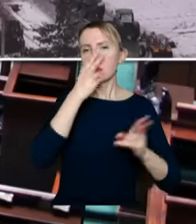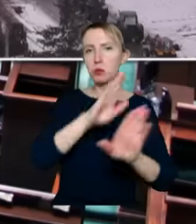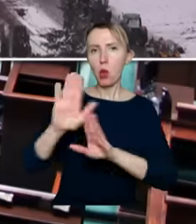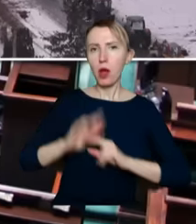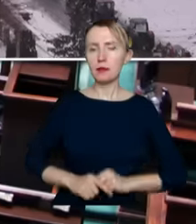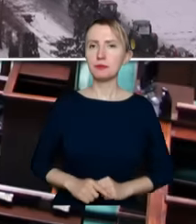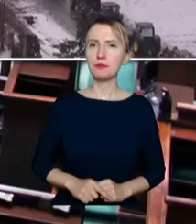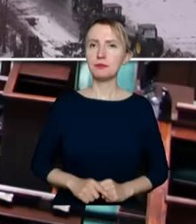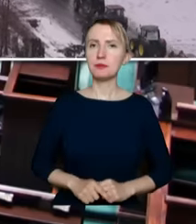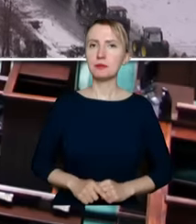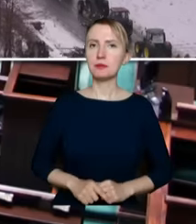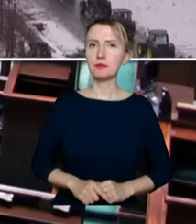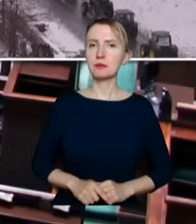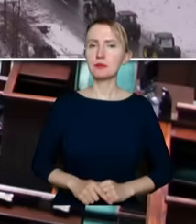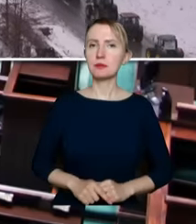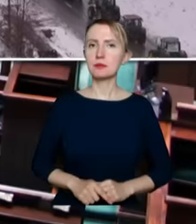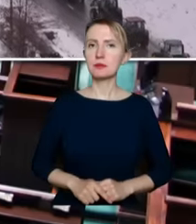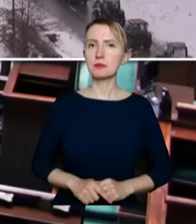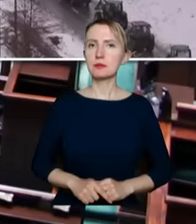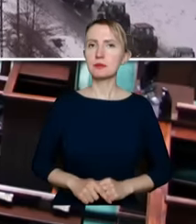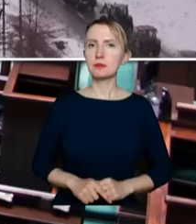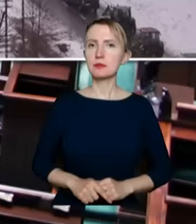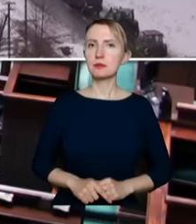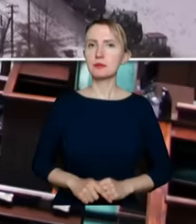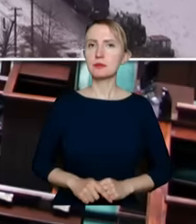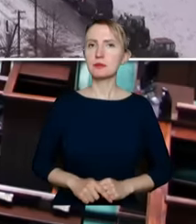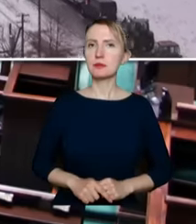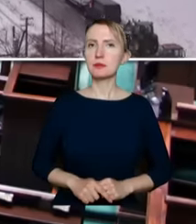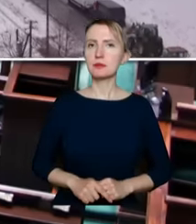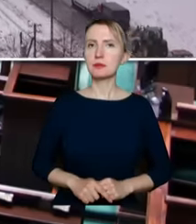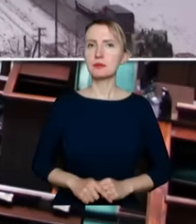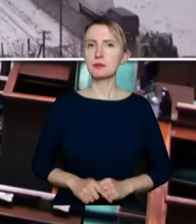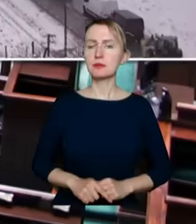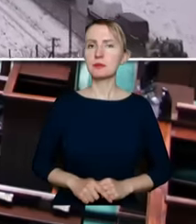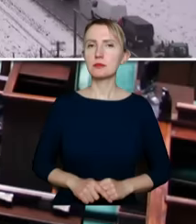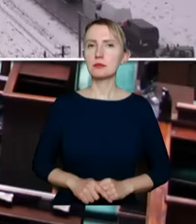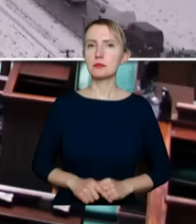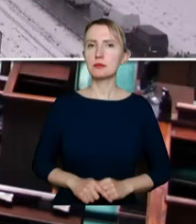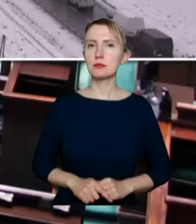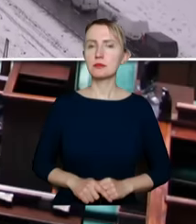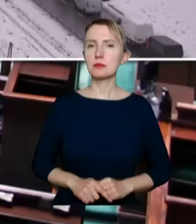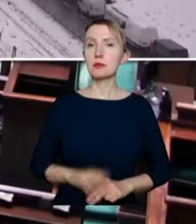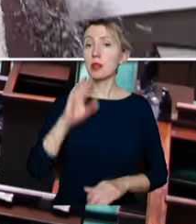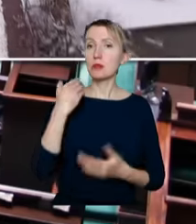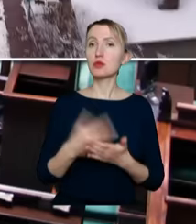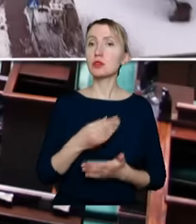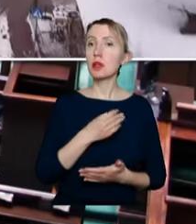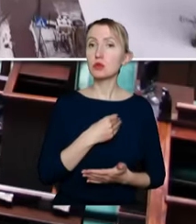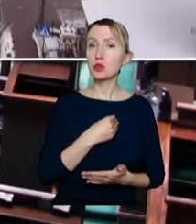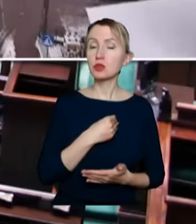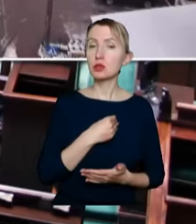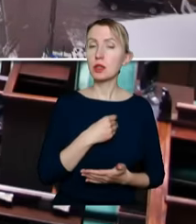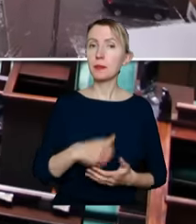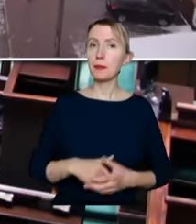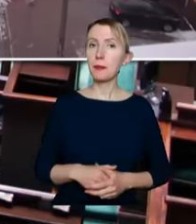w tym naszym rolnictwie trapi. I powiem szczerze, że jeśli nie będzie,